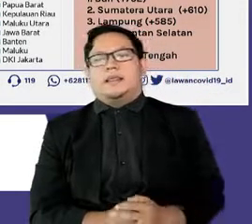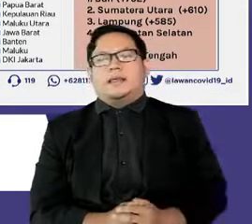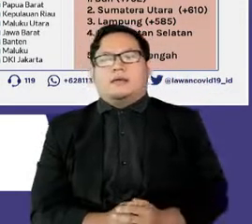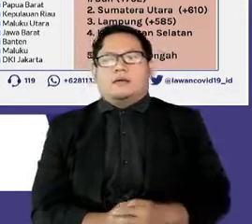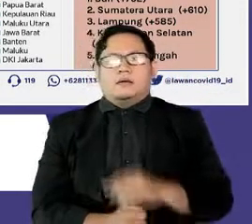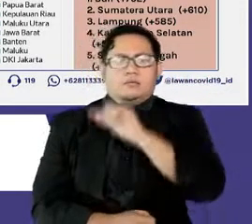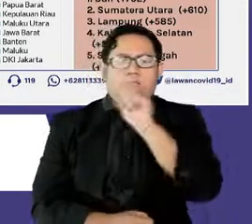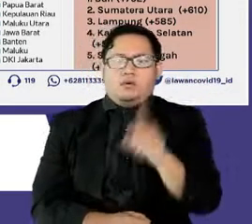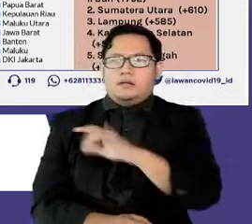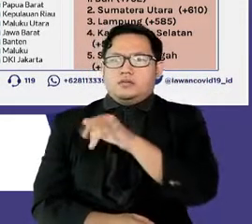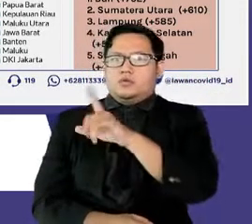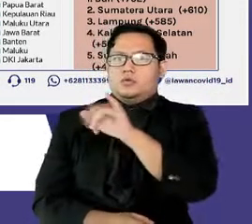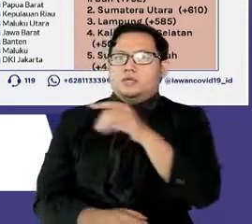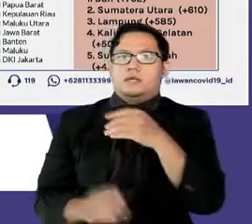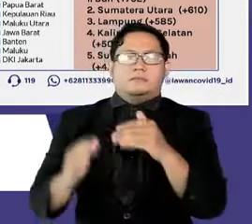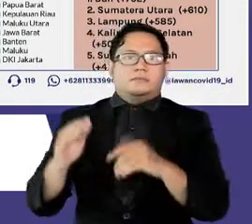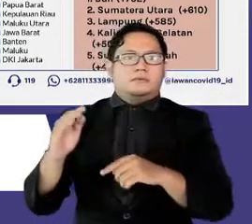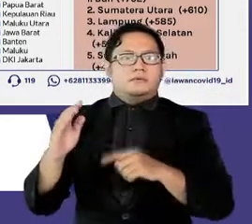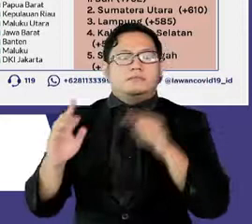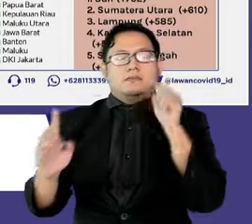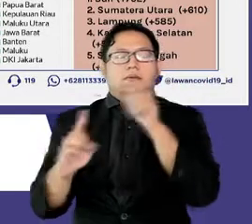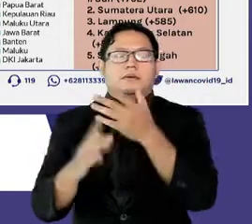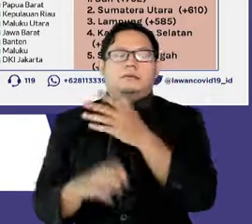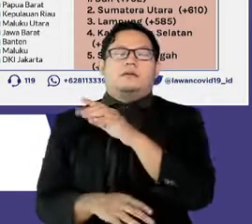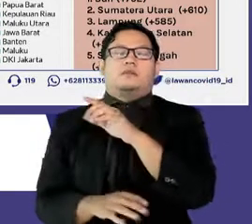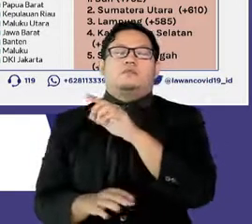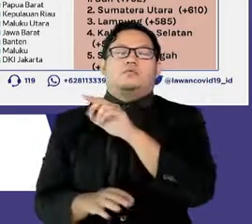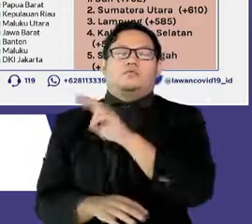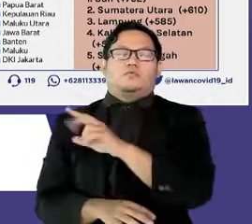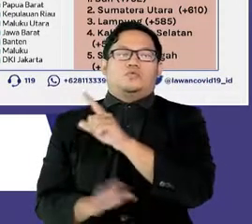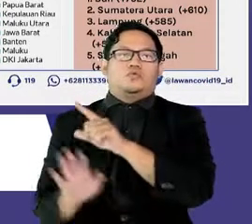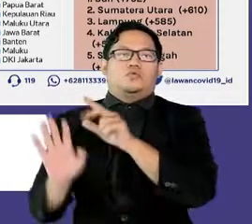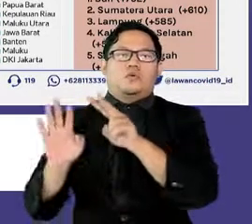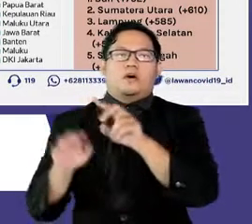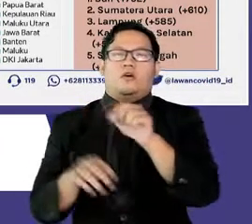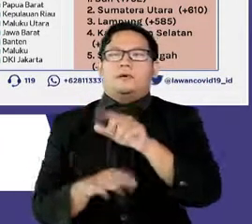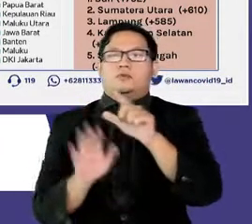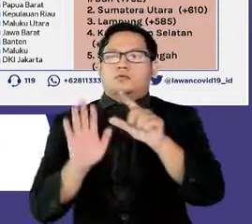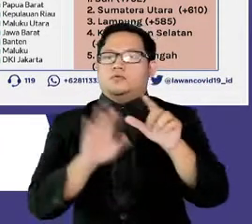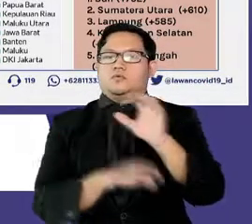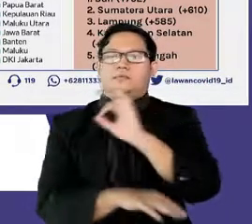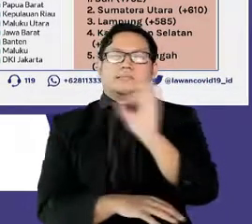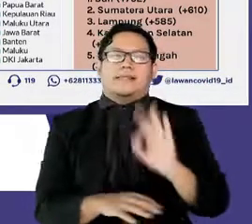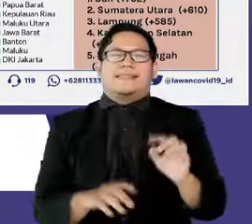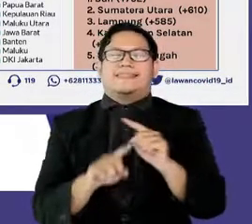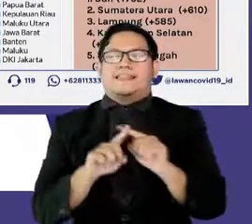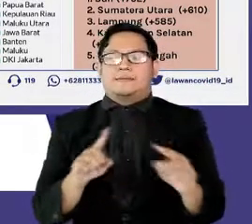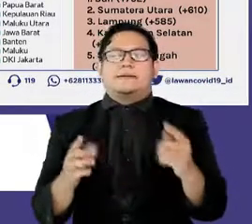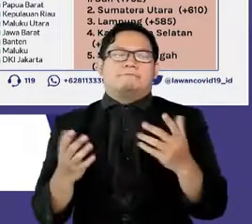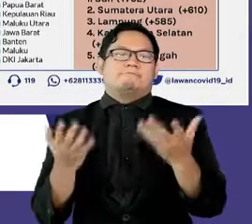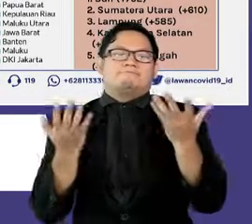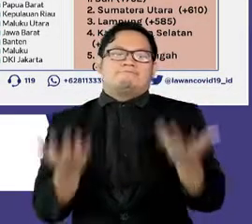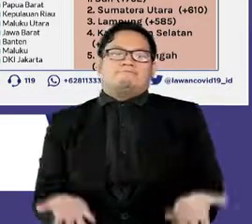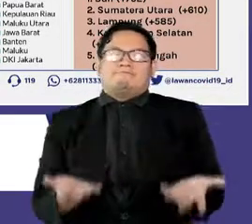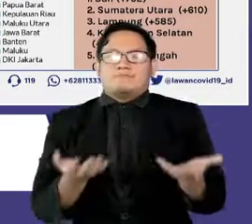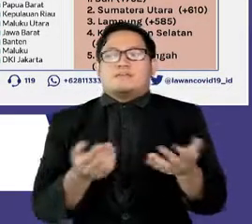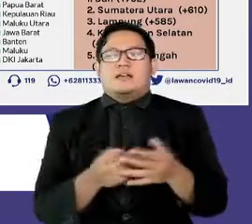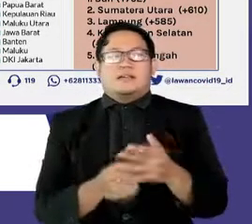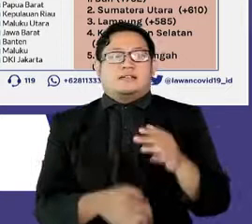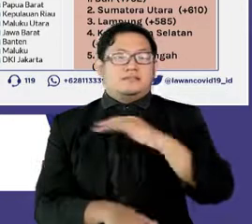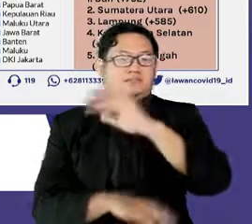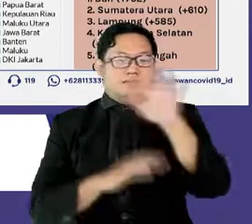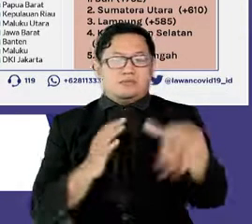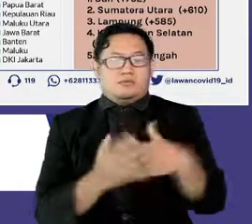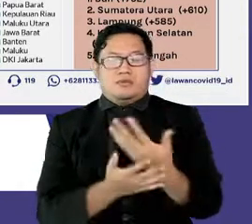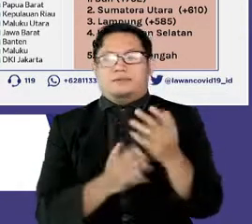Juli sempat mencapai 72,77 persen. Namun sayangnya, di luar semua